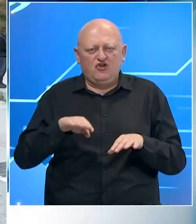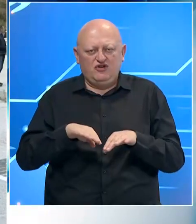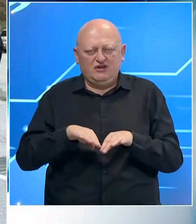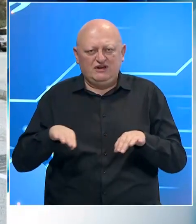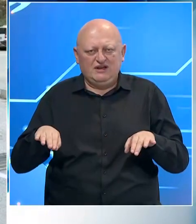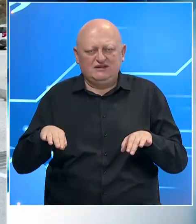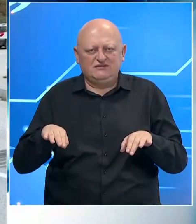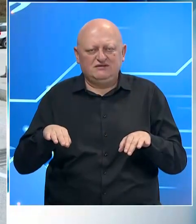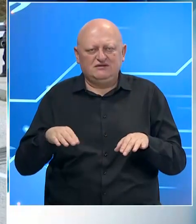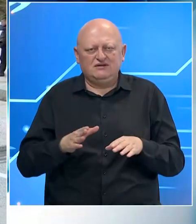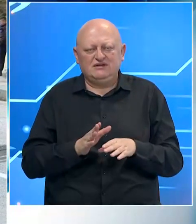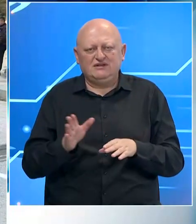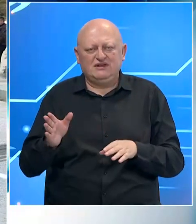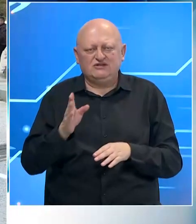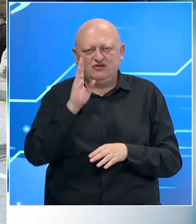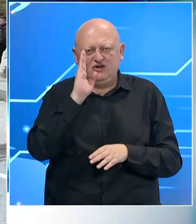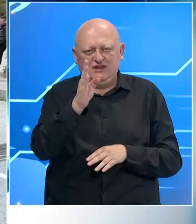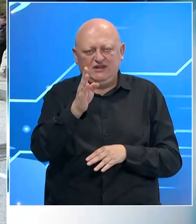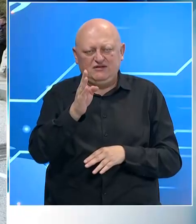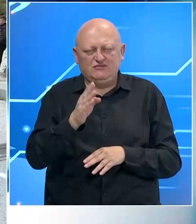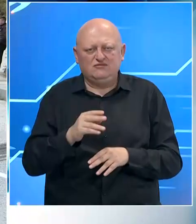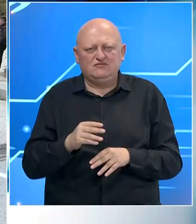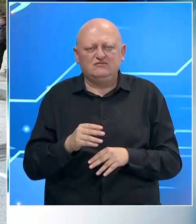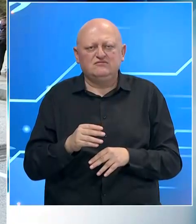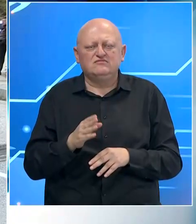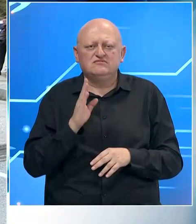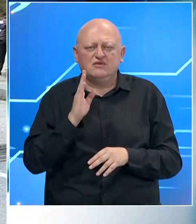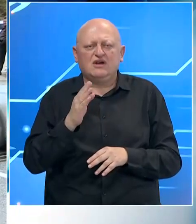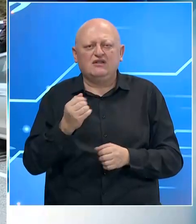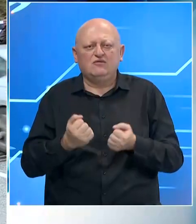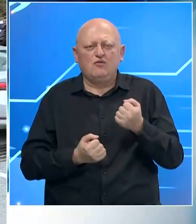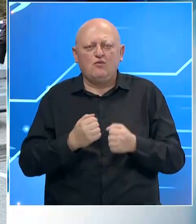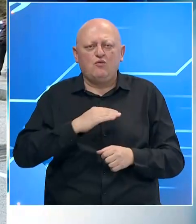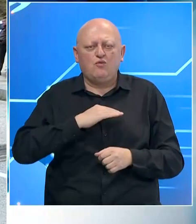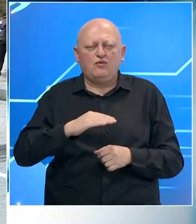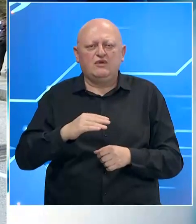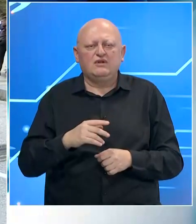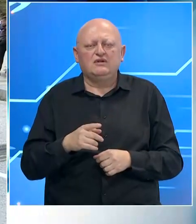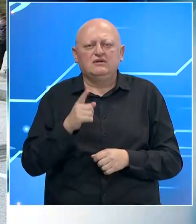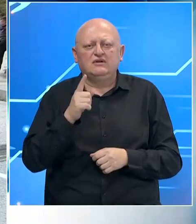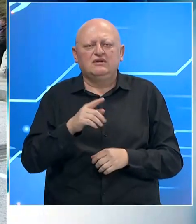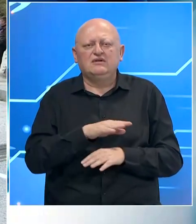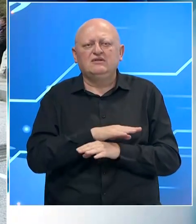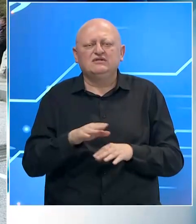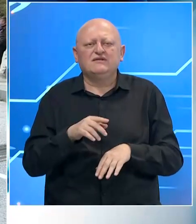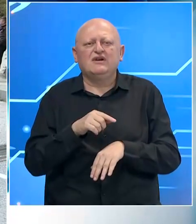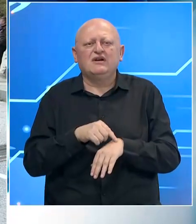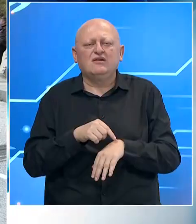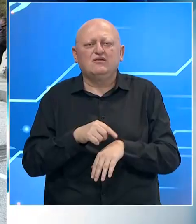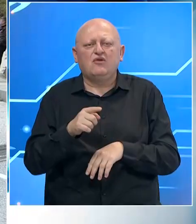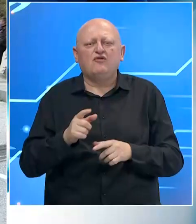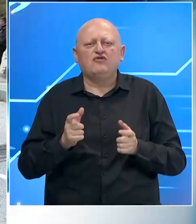desno kada idemo prema, kada se vozimo magistralnim putem. Naime, svaki minut ovdje